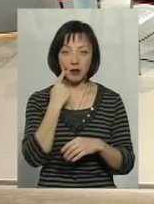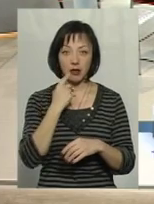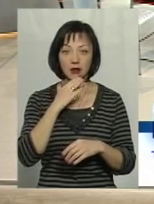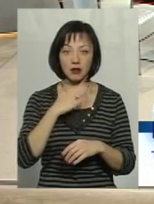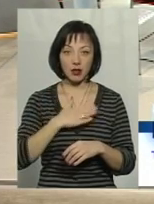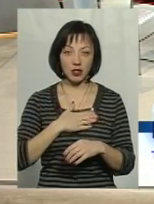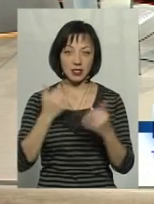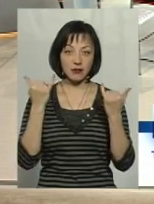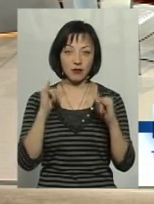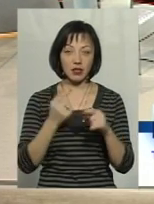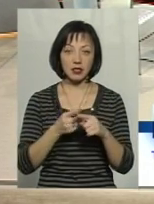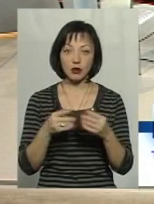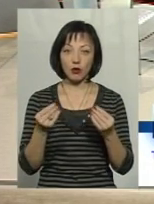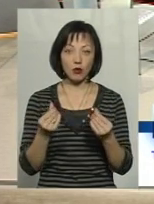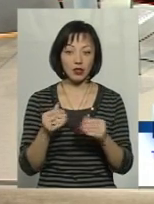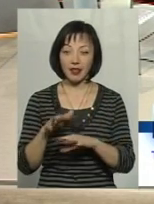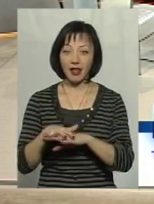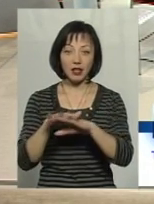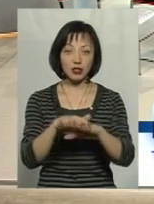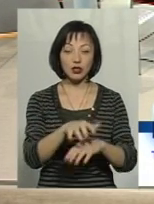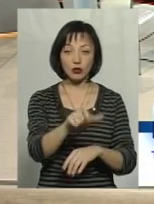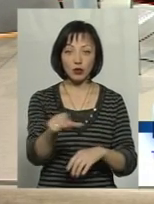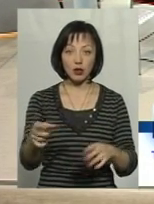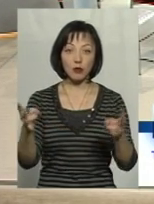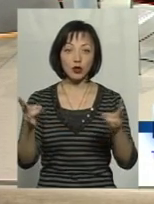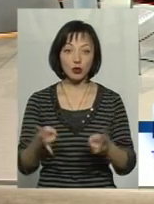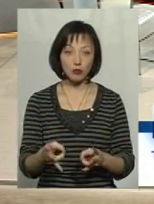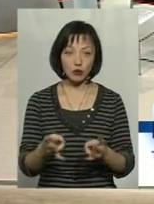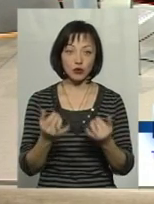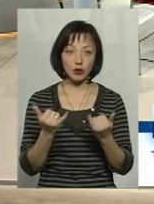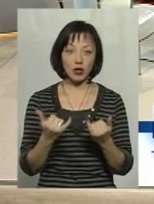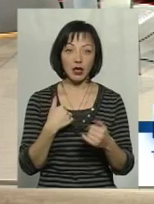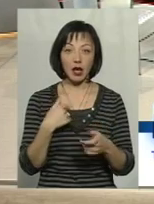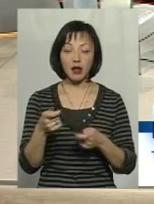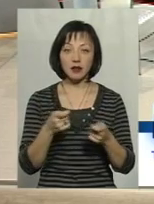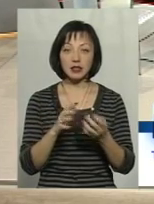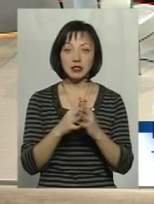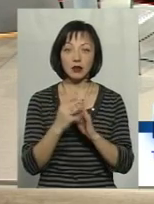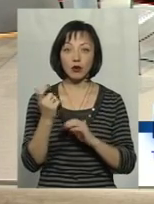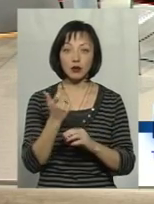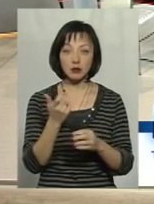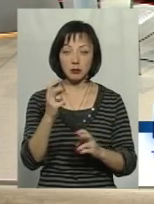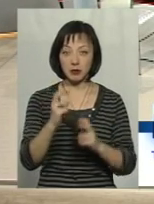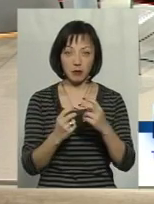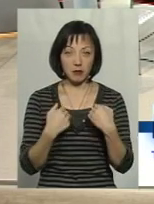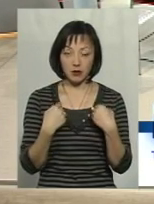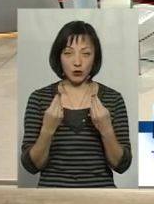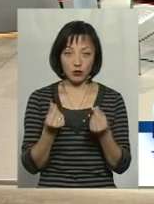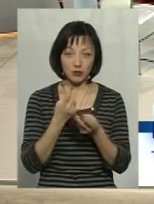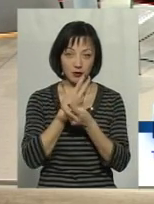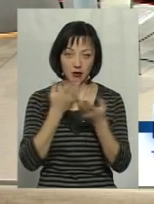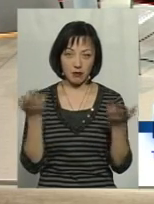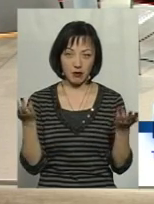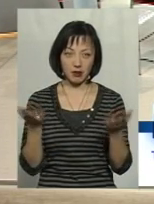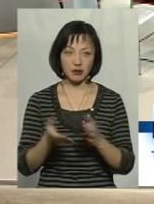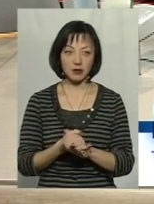здивування, ці кошти не дійшли до тих людей, які сьогодні потребують. Я керівник сільхозпідприємства, ми цих коштів не